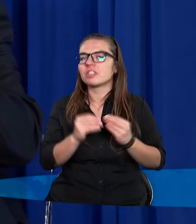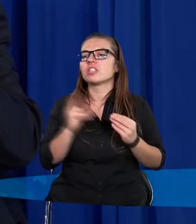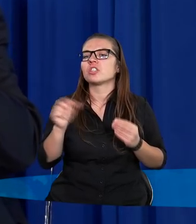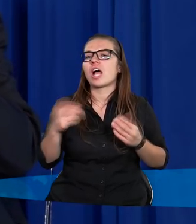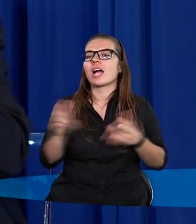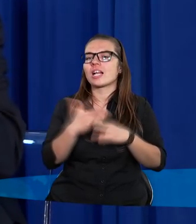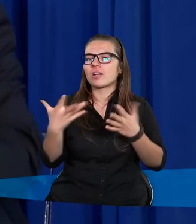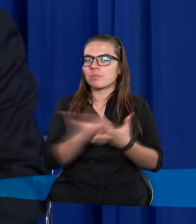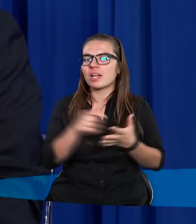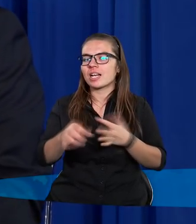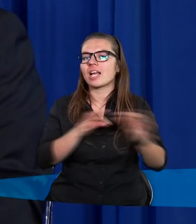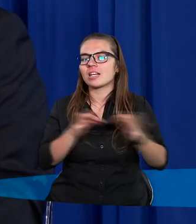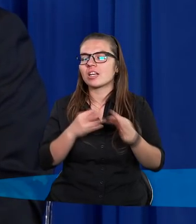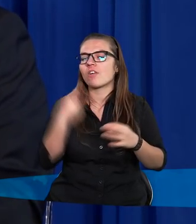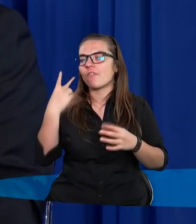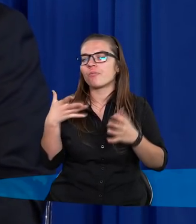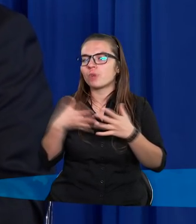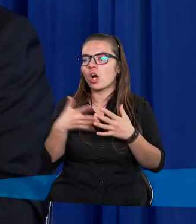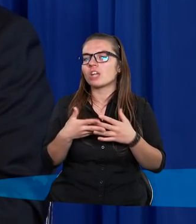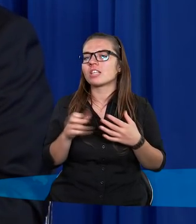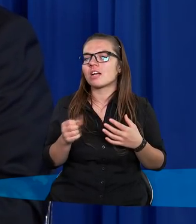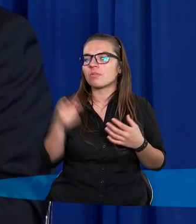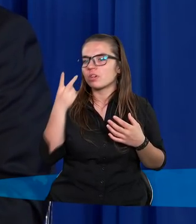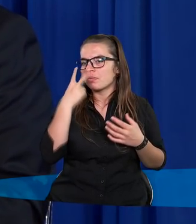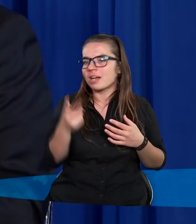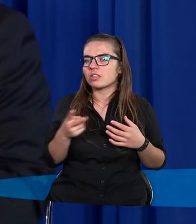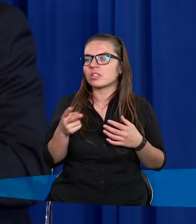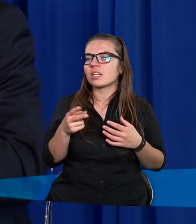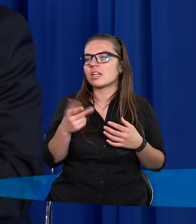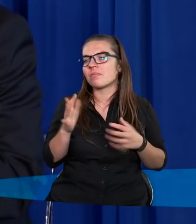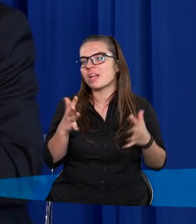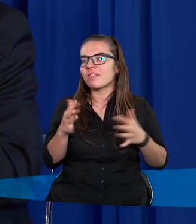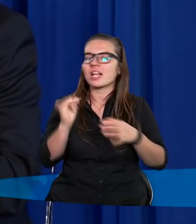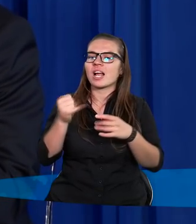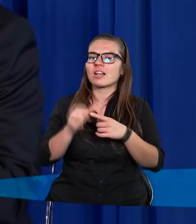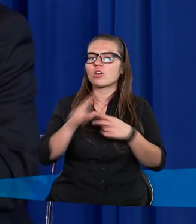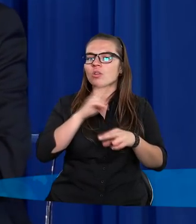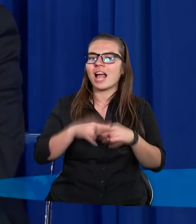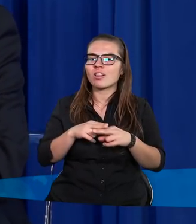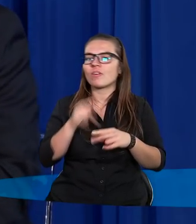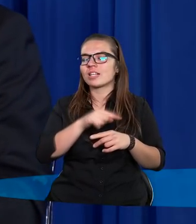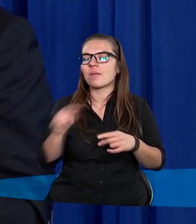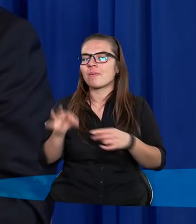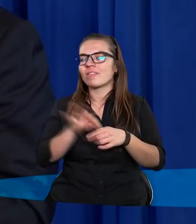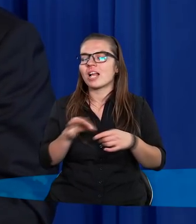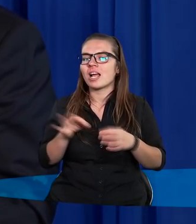bierzemy na przykład sobie historię jakiegoś proroka, sprawdźmy, jak mniej więcej są datowane poszczególne części danych ksiąg